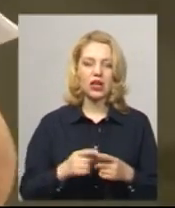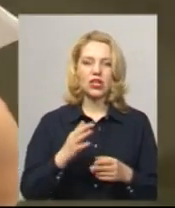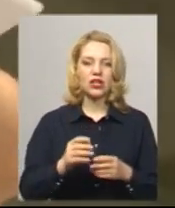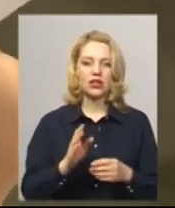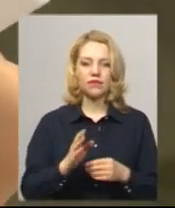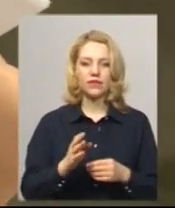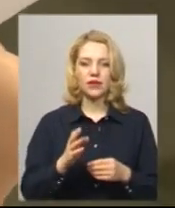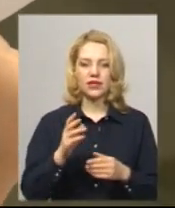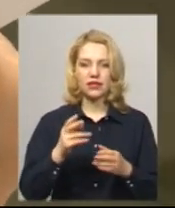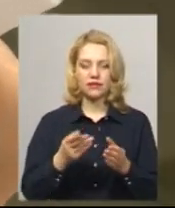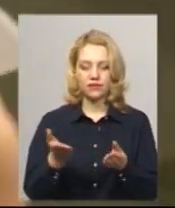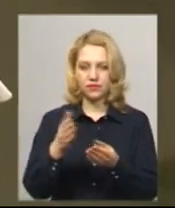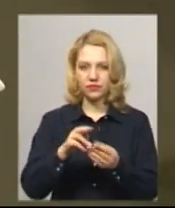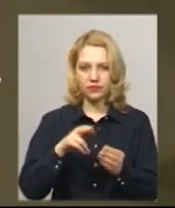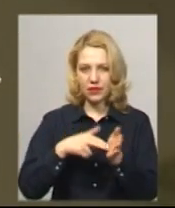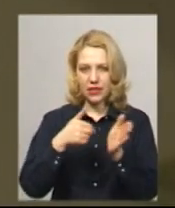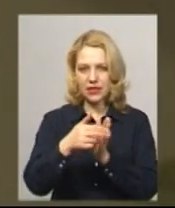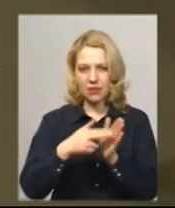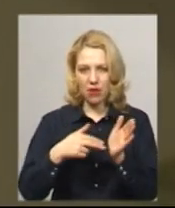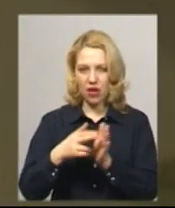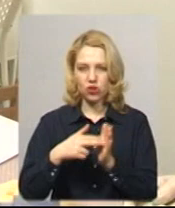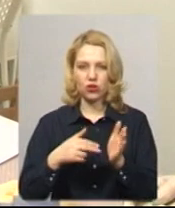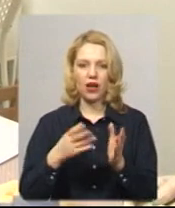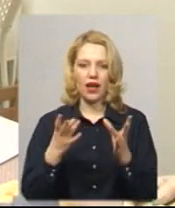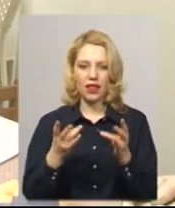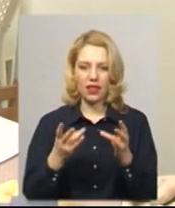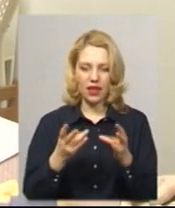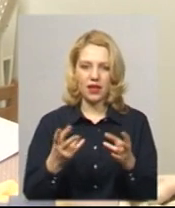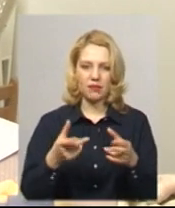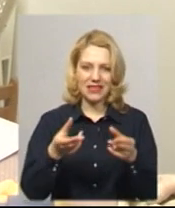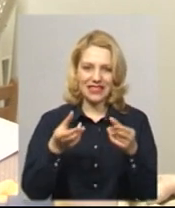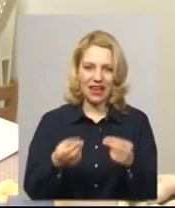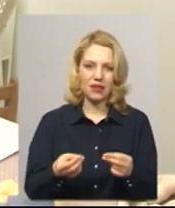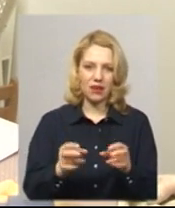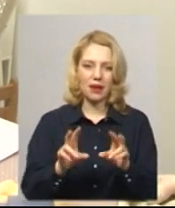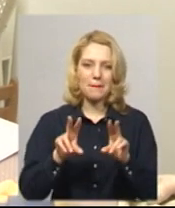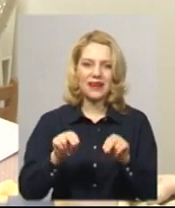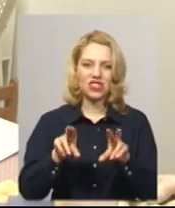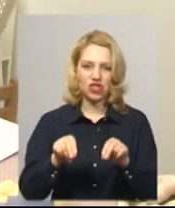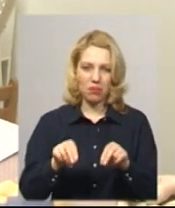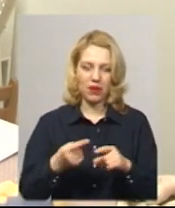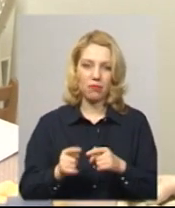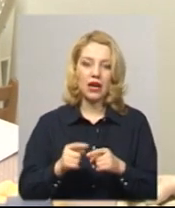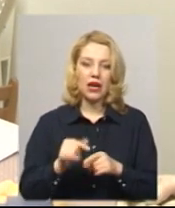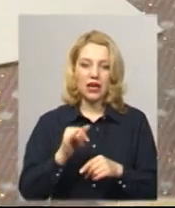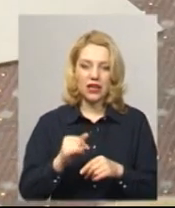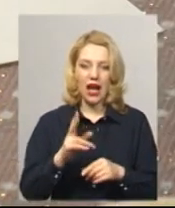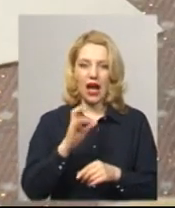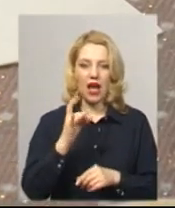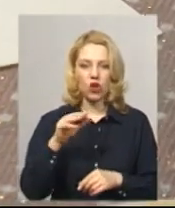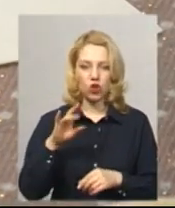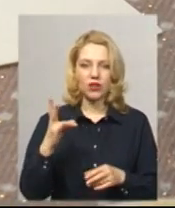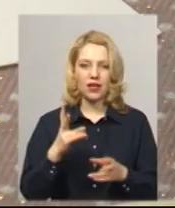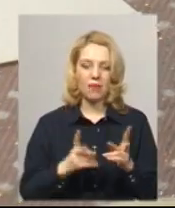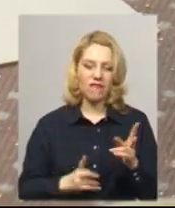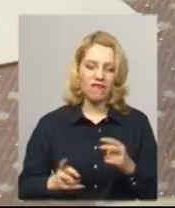записник. Складені сторінки з боку змащує клеєм. Їх треба закріпити прищепками та дати клею висохнути. З картону, каже Світлана, треба вирізати ще